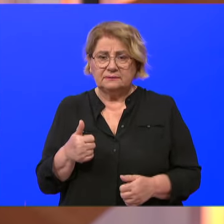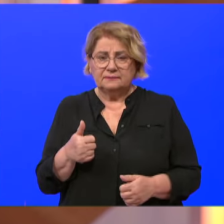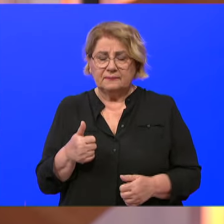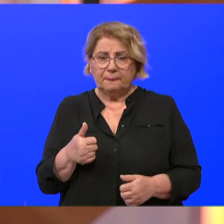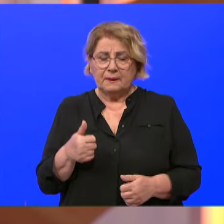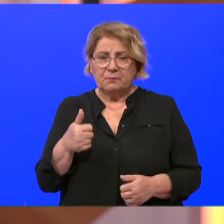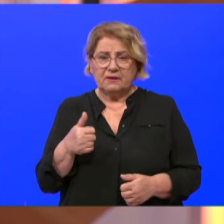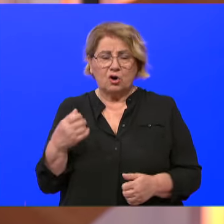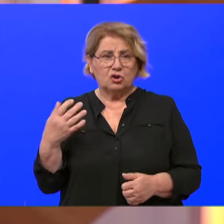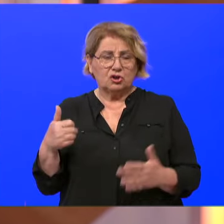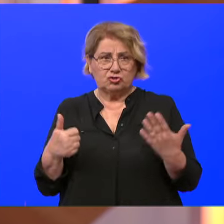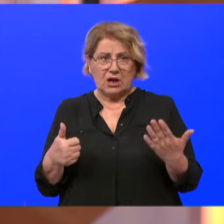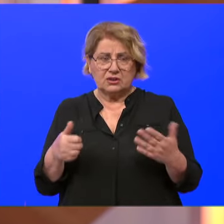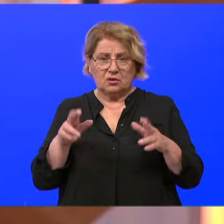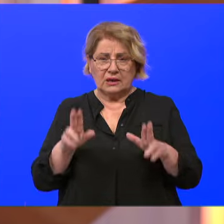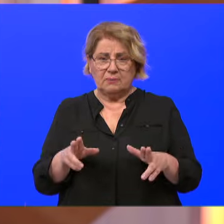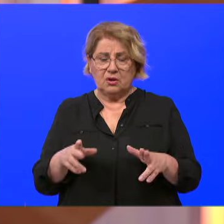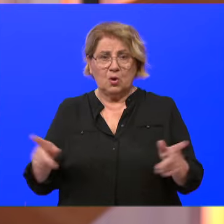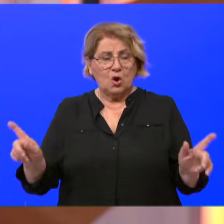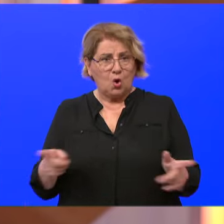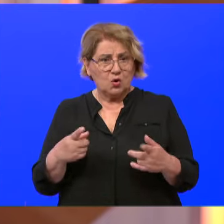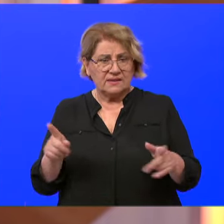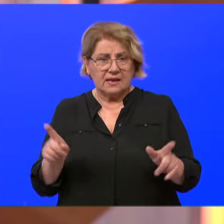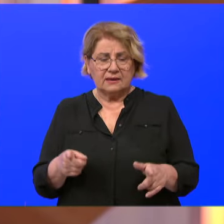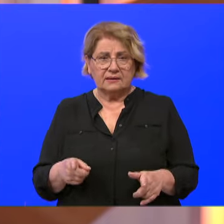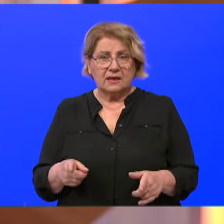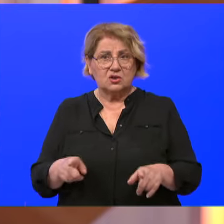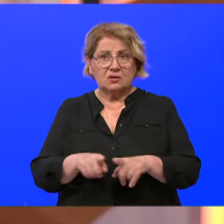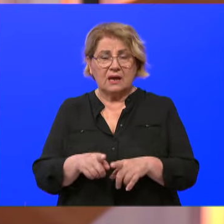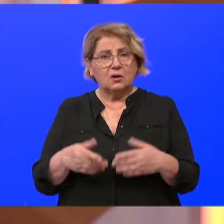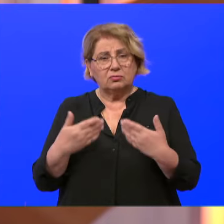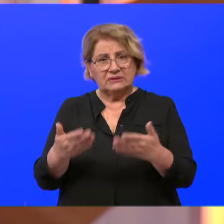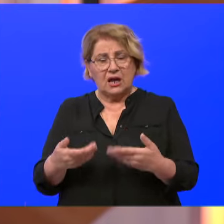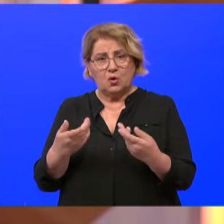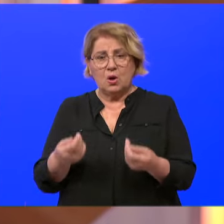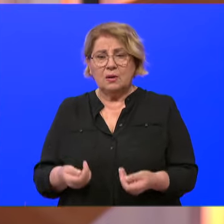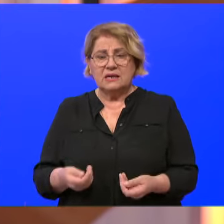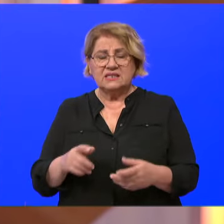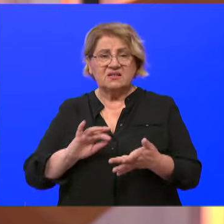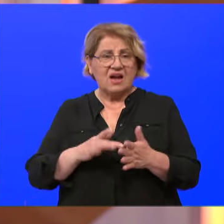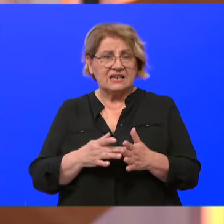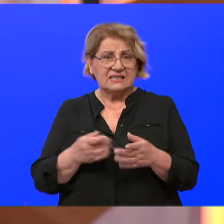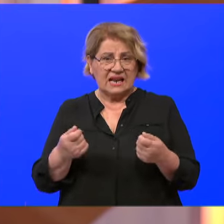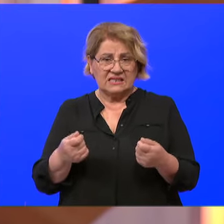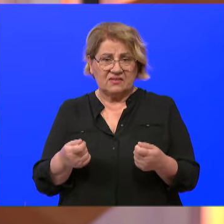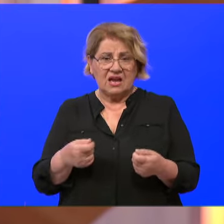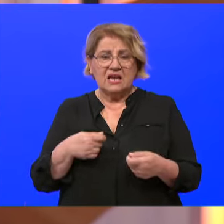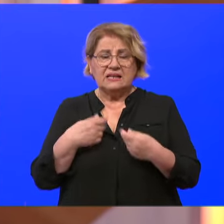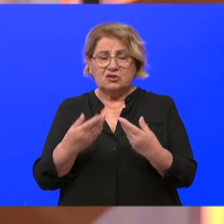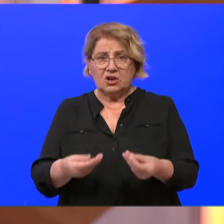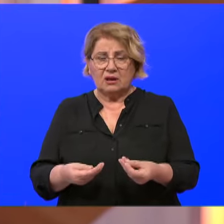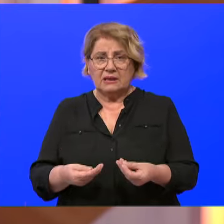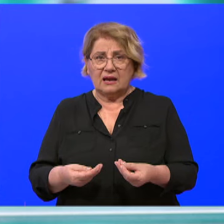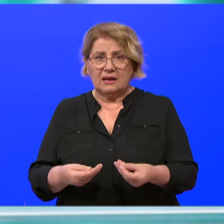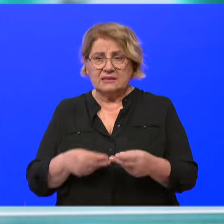6. imamo jedan koncert donatorski i mi ćemo sva sredstva uložiti za preventivne